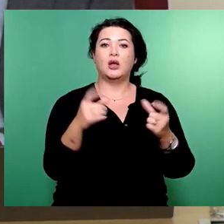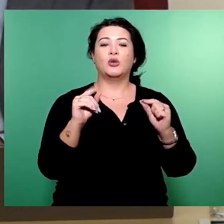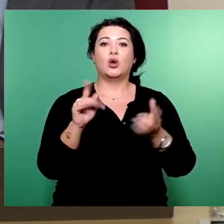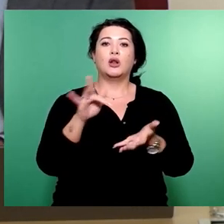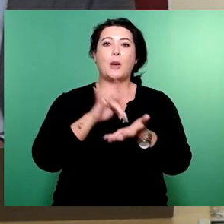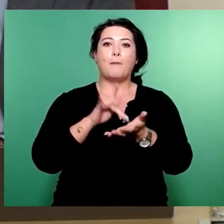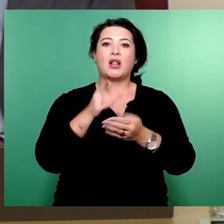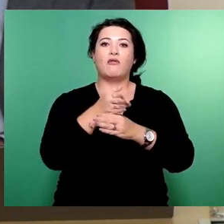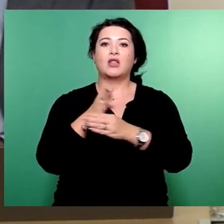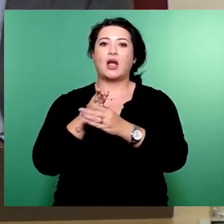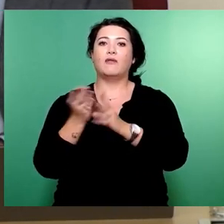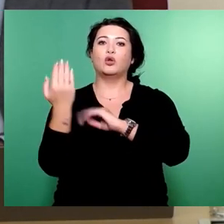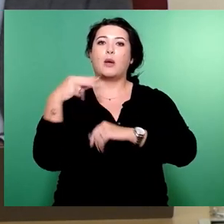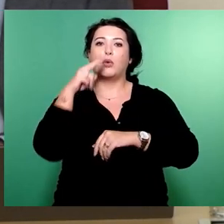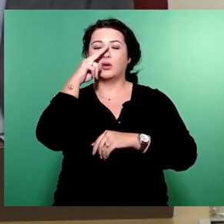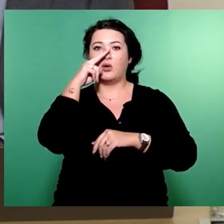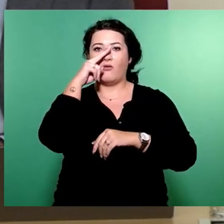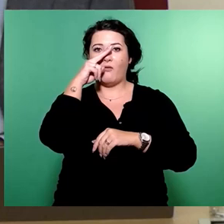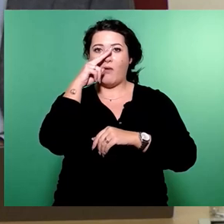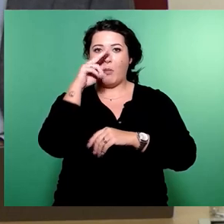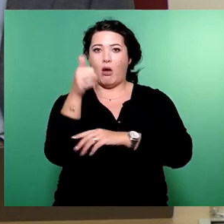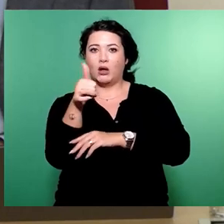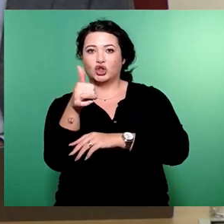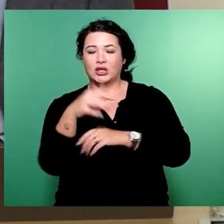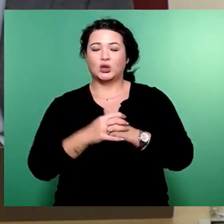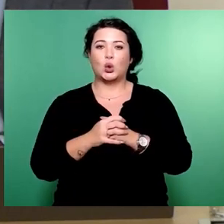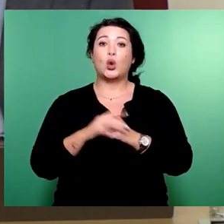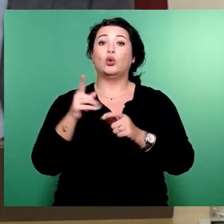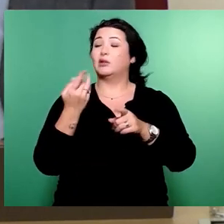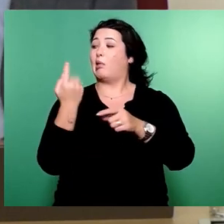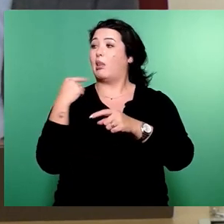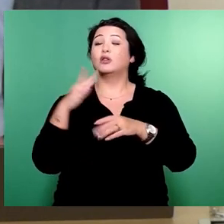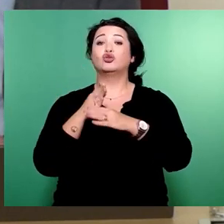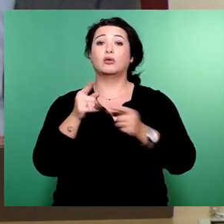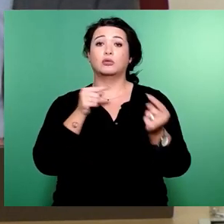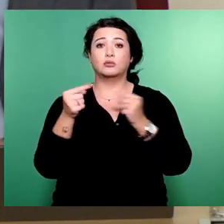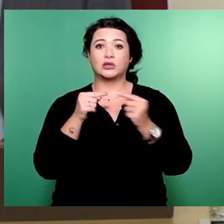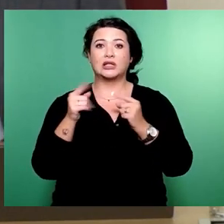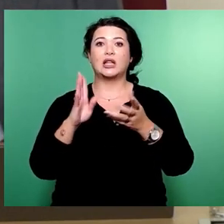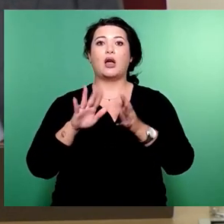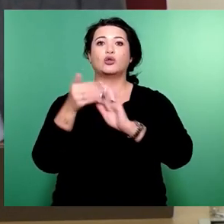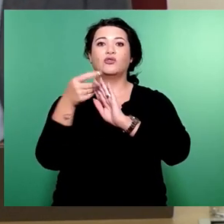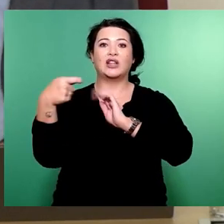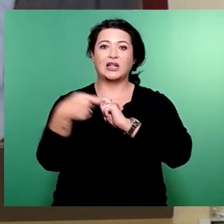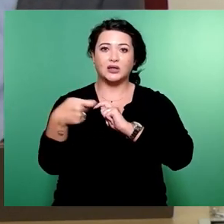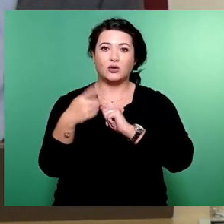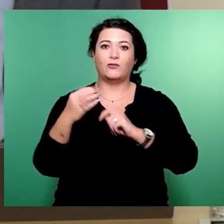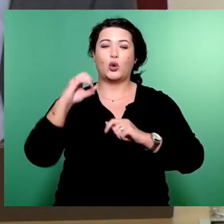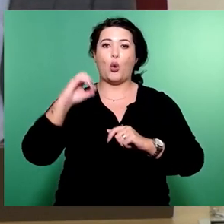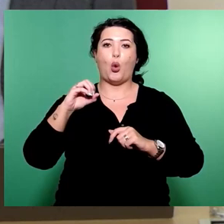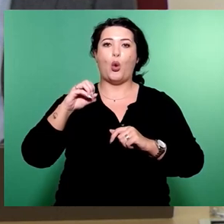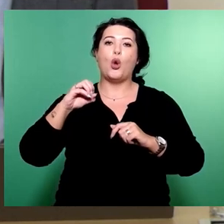Novembersteuerschätzung, genauso, wie wir es gerade schon diskutiert haben, die Ausfinanzierung des ÖPNVs in unserer Stadt